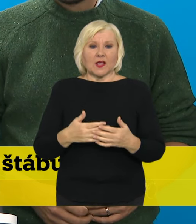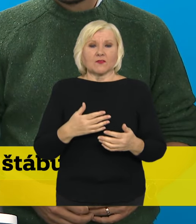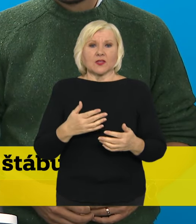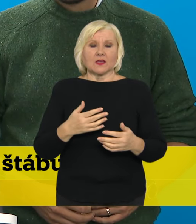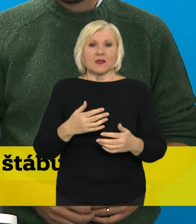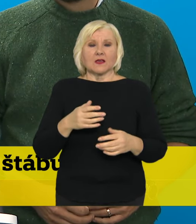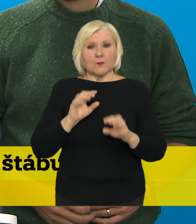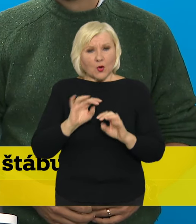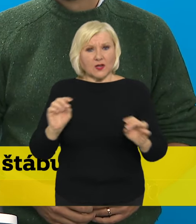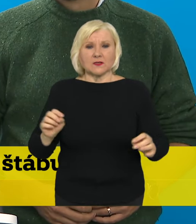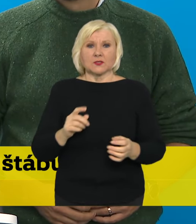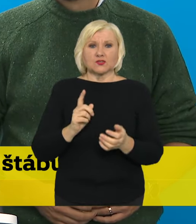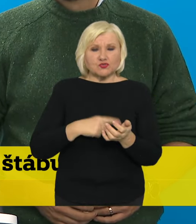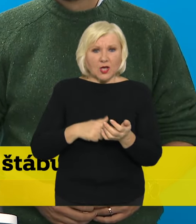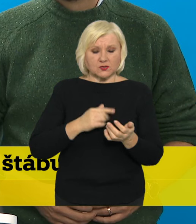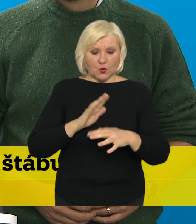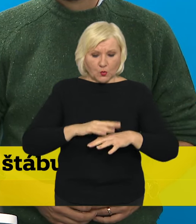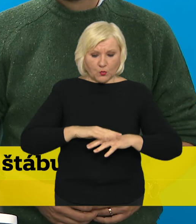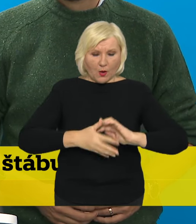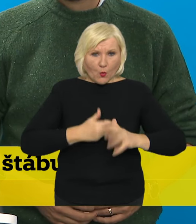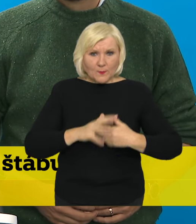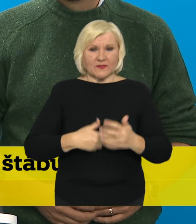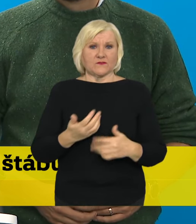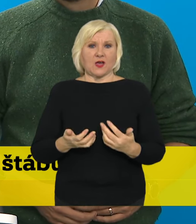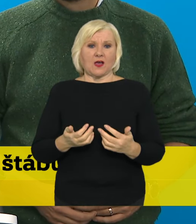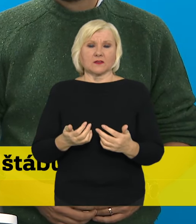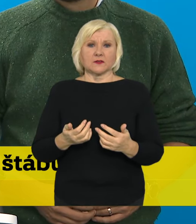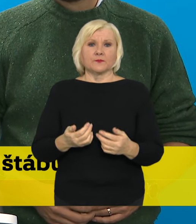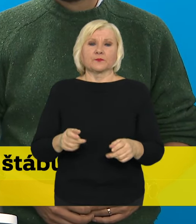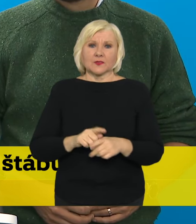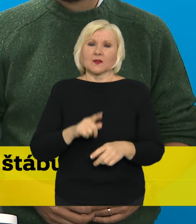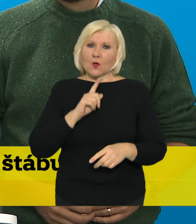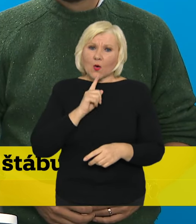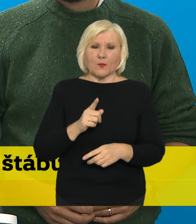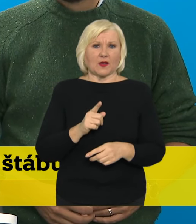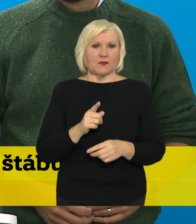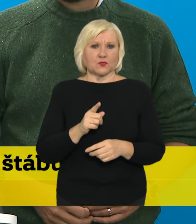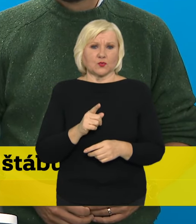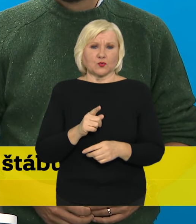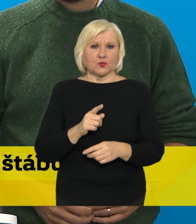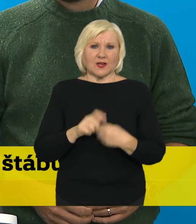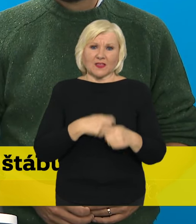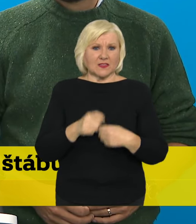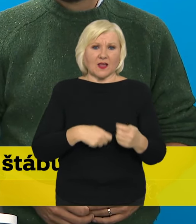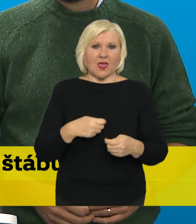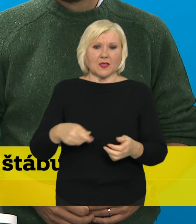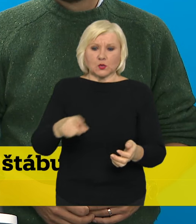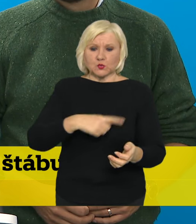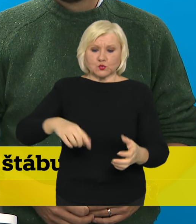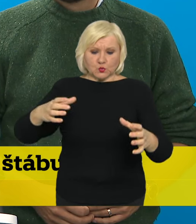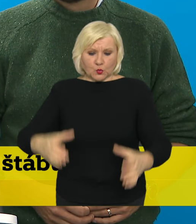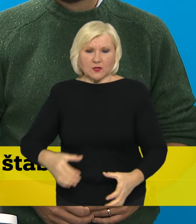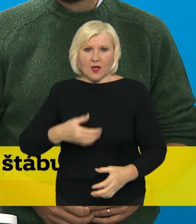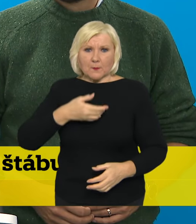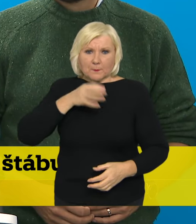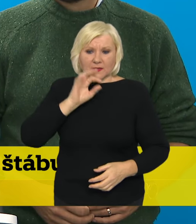pečlivě a často si mít ruce. Opravdu se třeba vyvarovat pití vody ze studní z